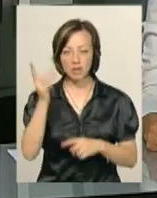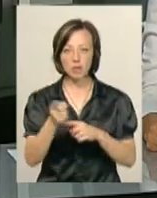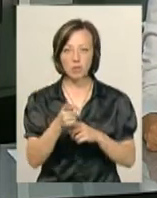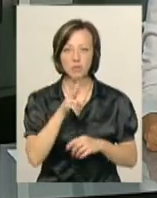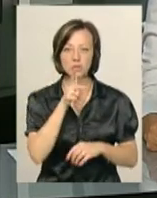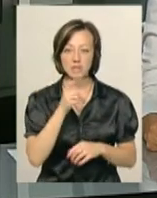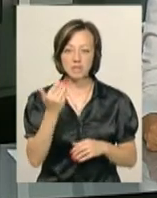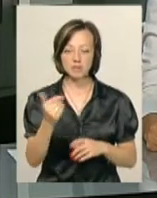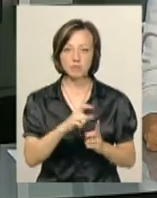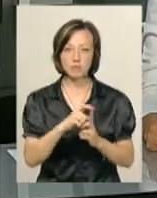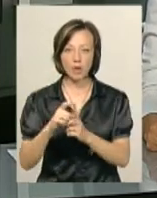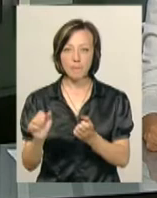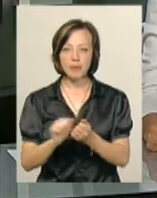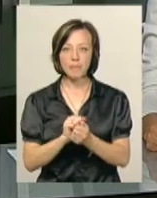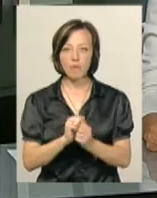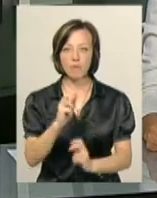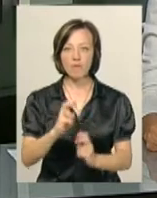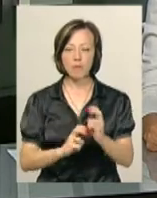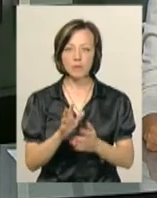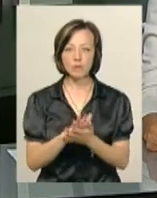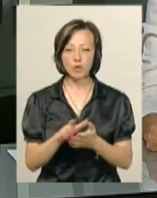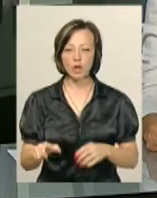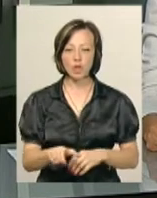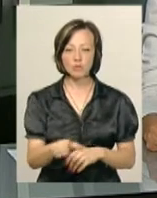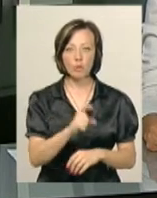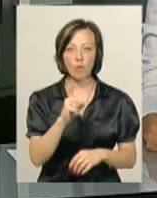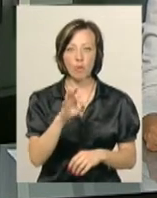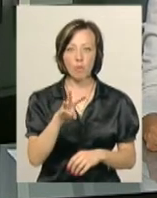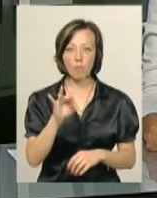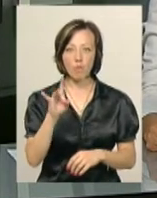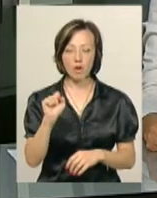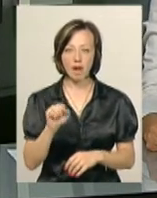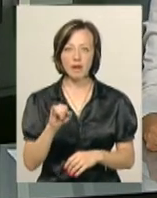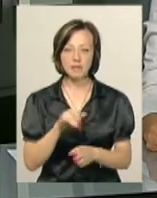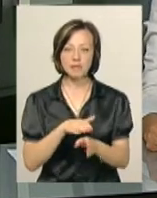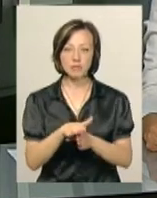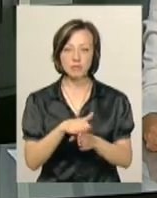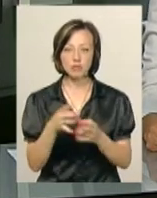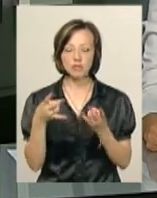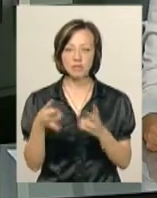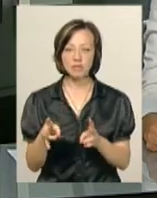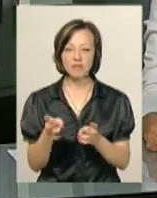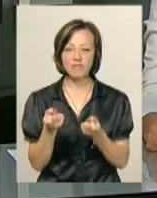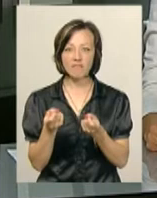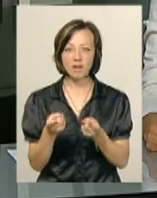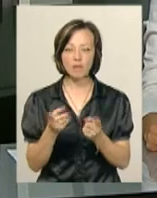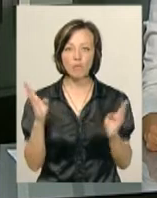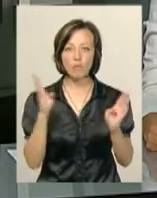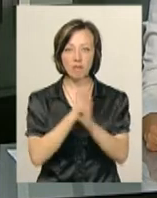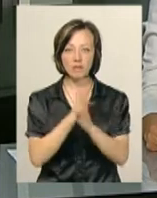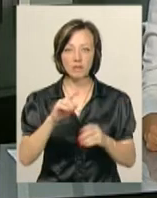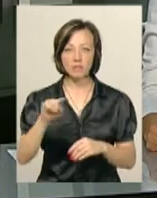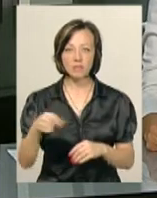За їхніми словами, картонно-паперова фабрика забруднює річку Хомора у Понінці та здійснює шкідливі викиди у повітря.